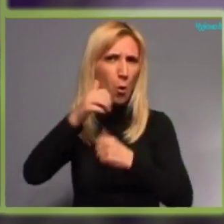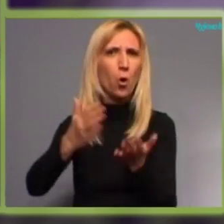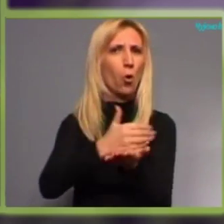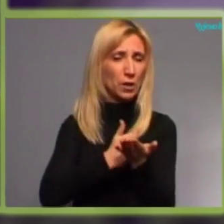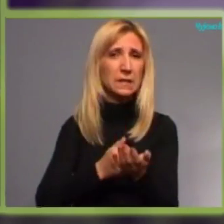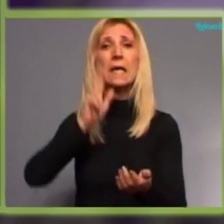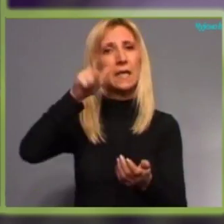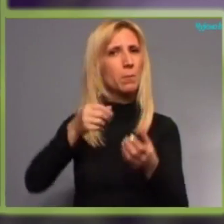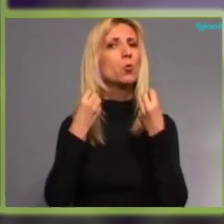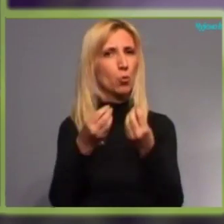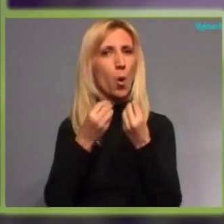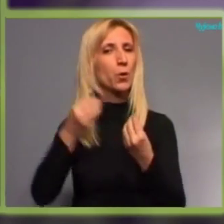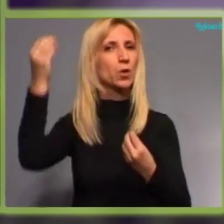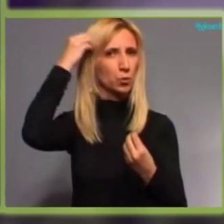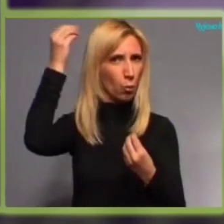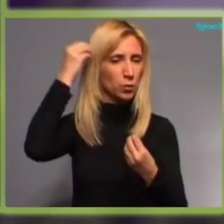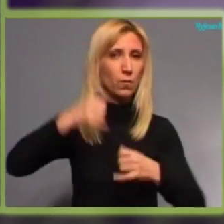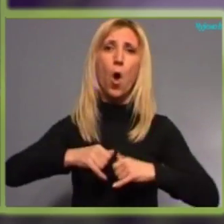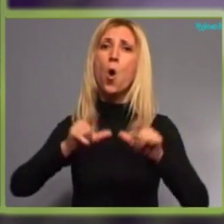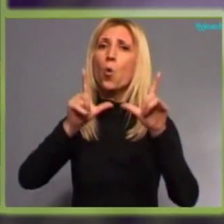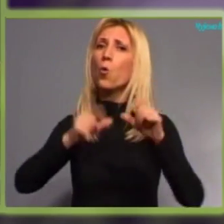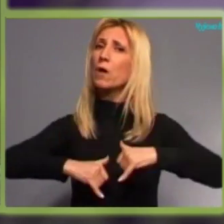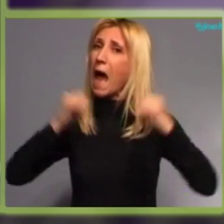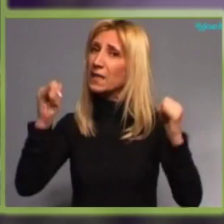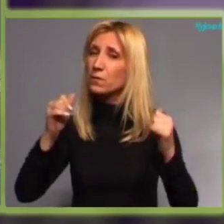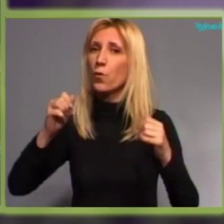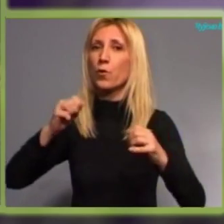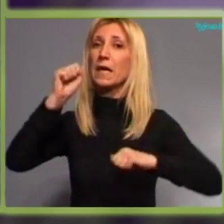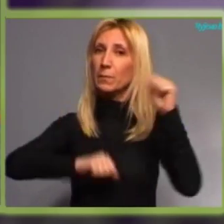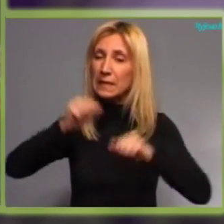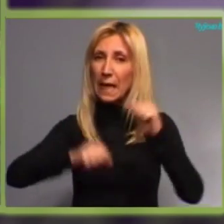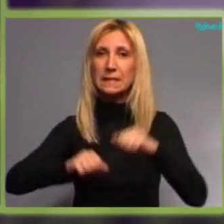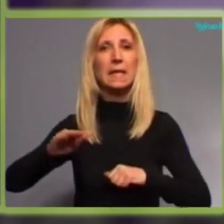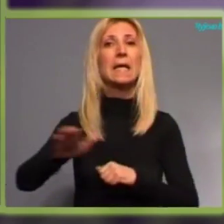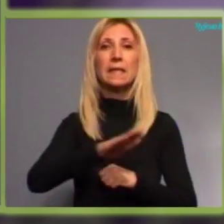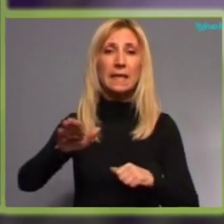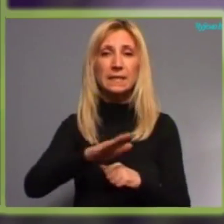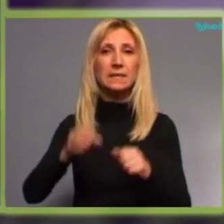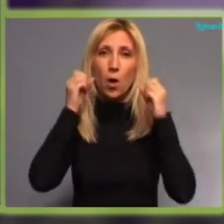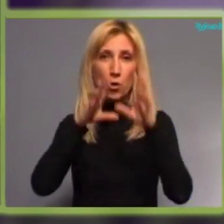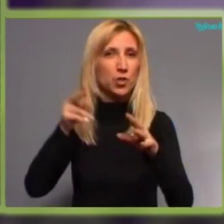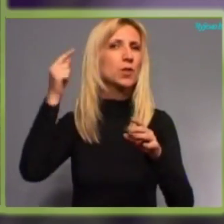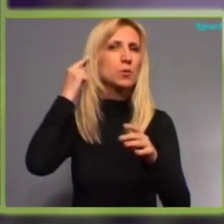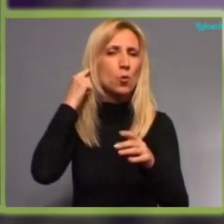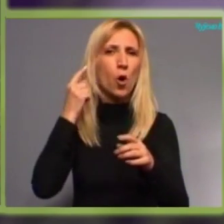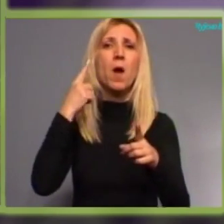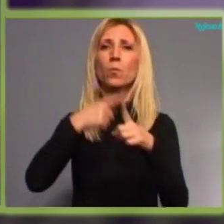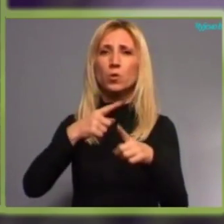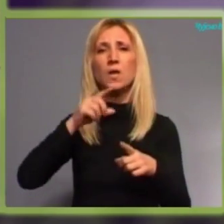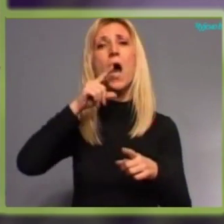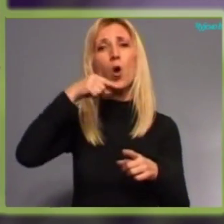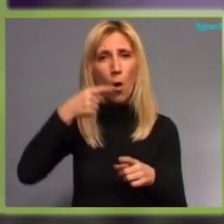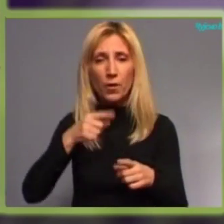jako dobro iskustvo u razvoju i u rekabilitaciji dece sa oštećenim sluhom. I sa govornim poremećim,